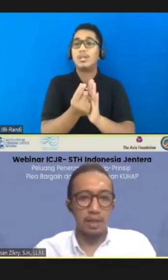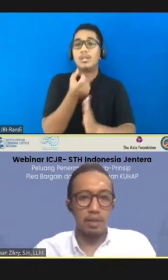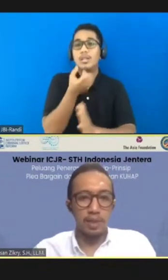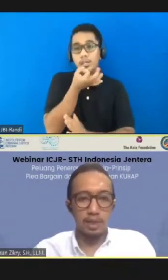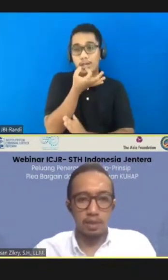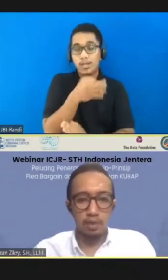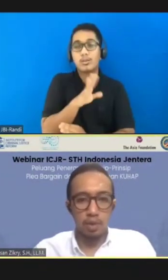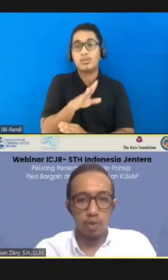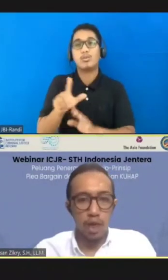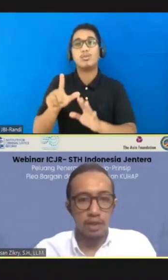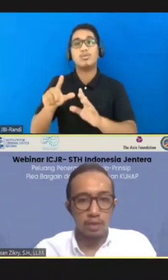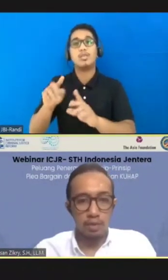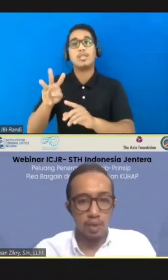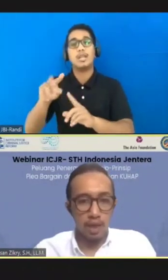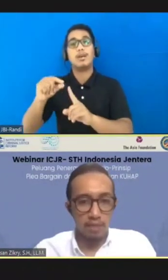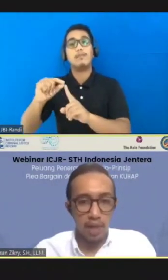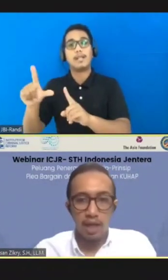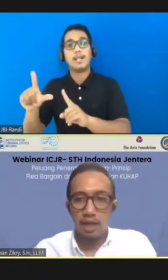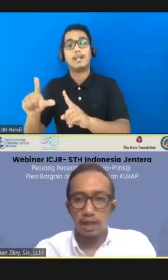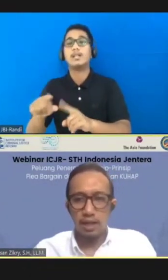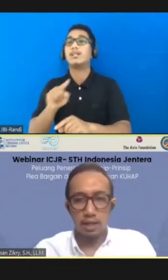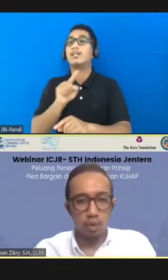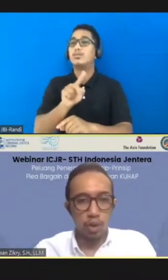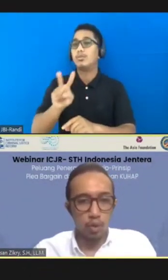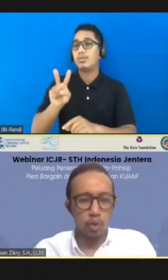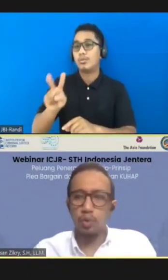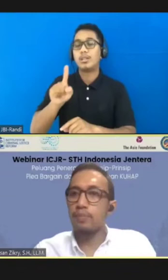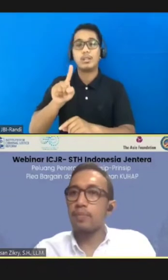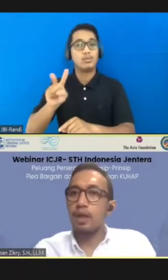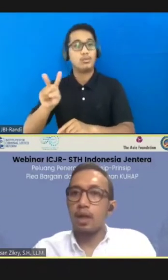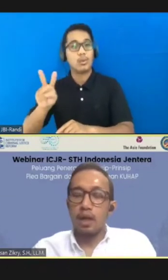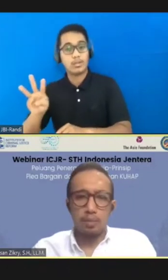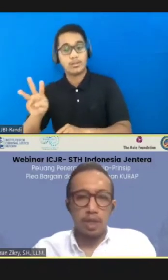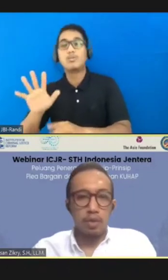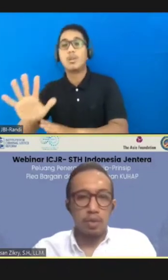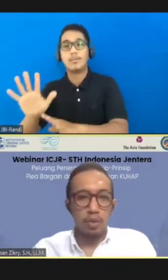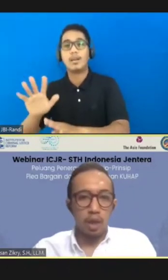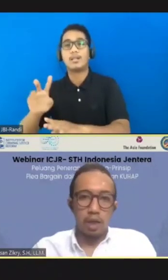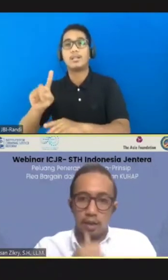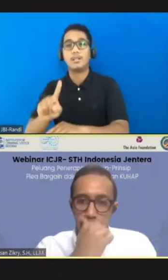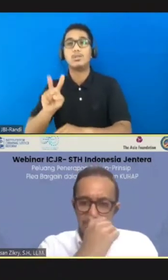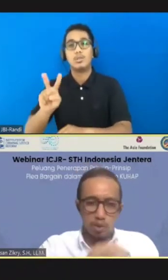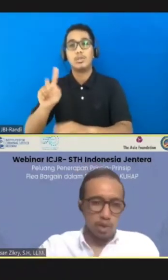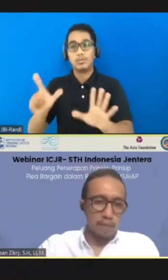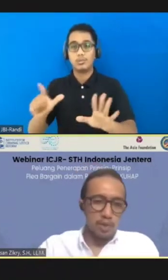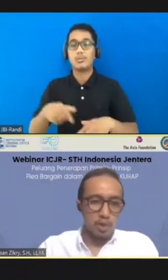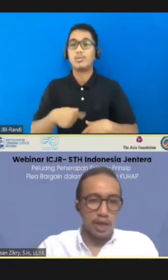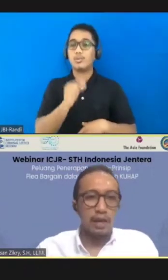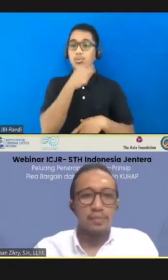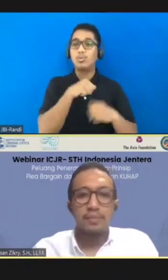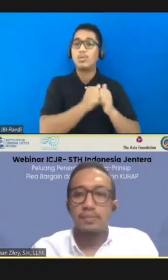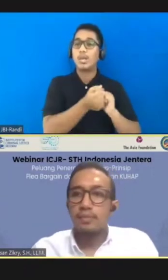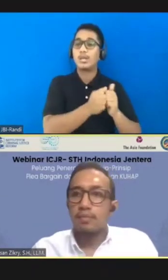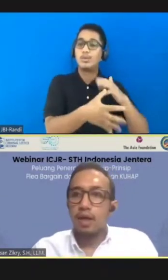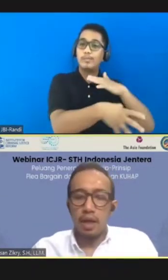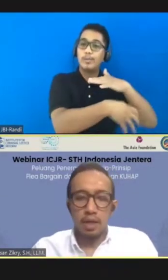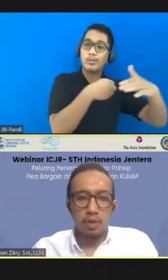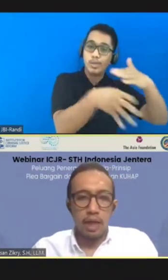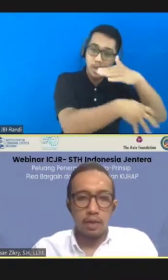pasal, yaitu pasal 122, 125, dan 127. Kemudian untuk kasus pencurian-pencurian,